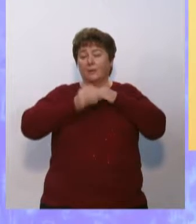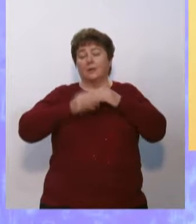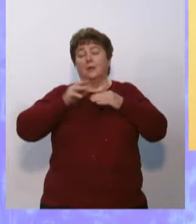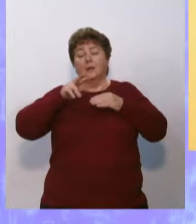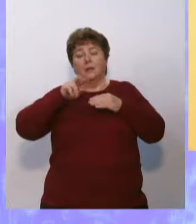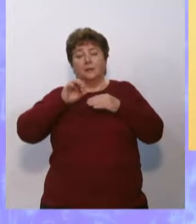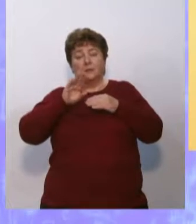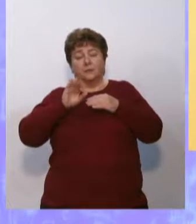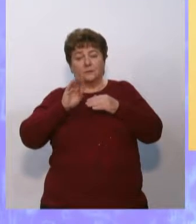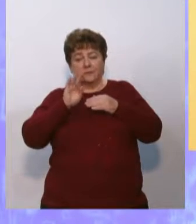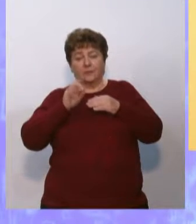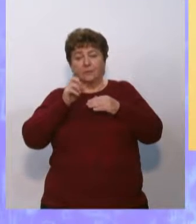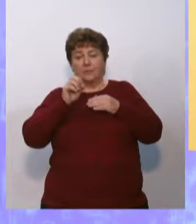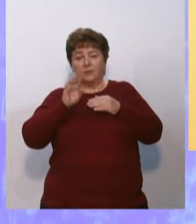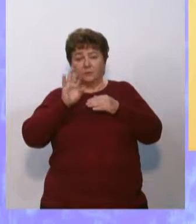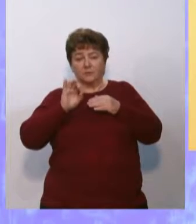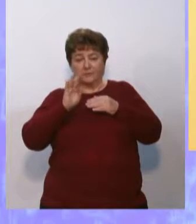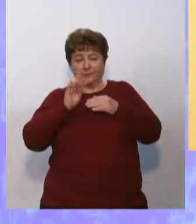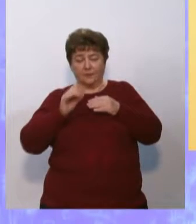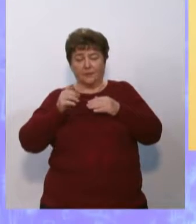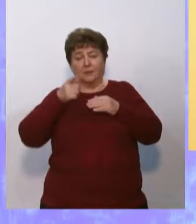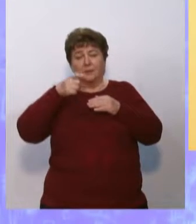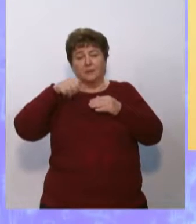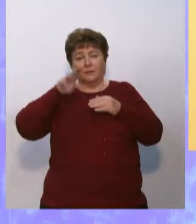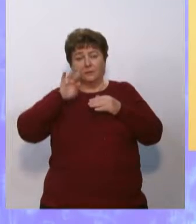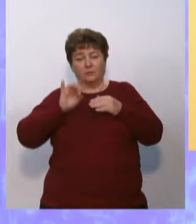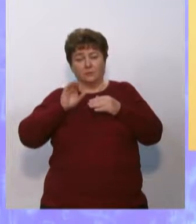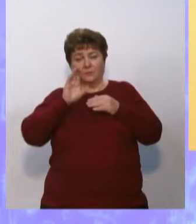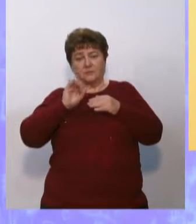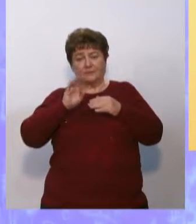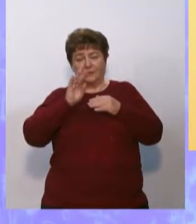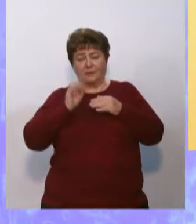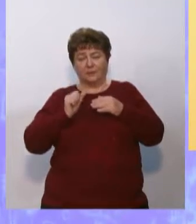литосфера, биосфера и гидросфера.